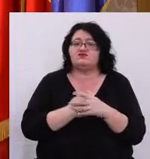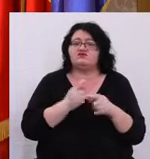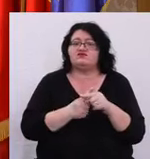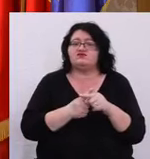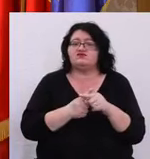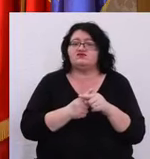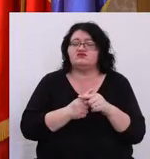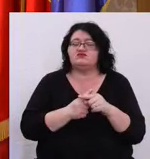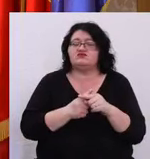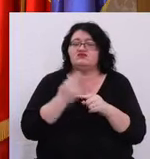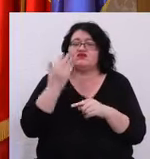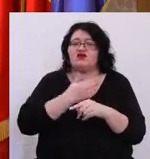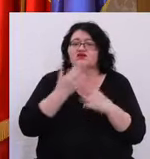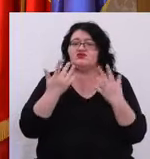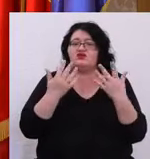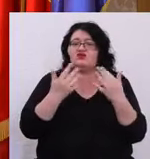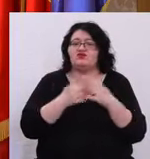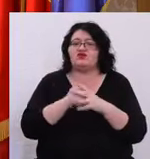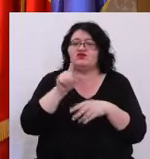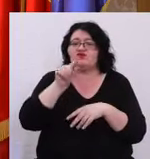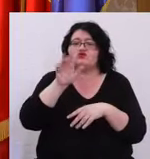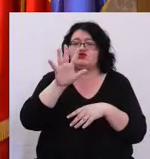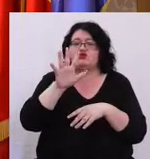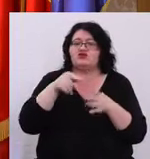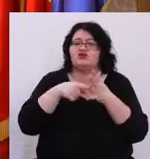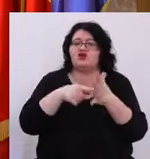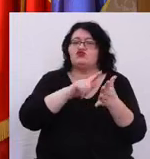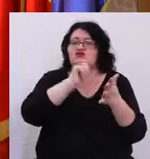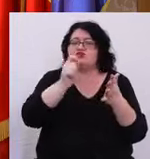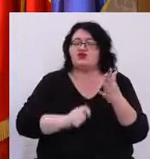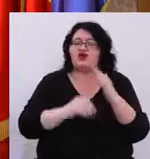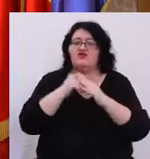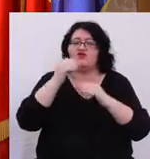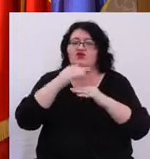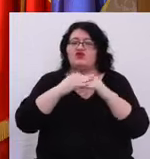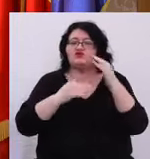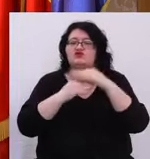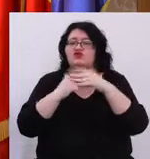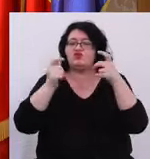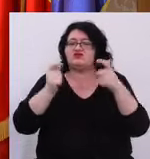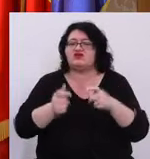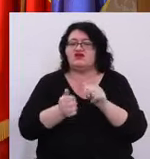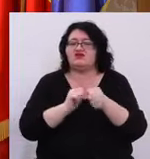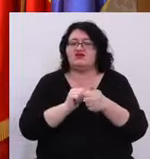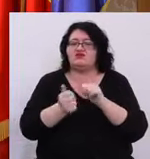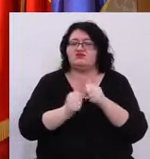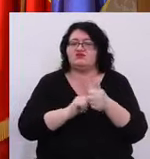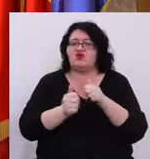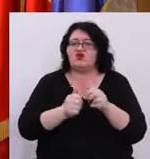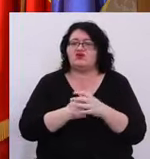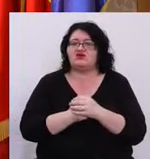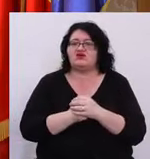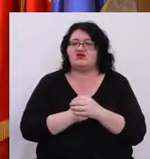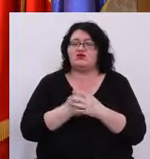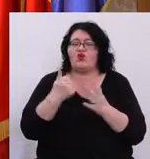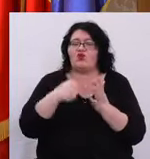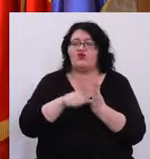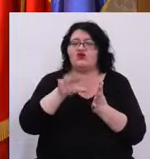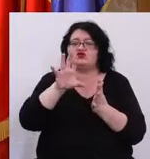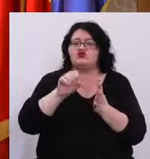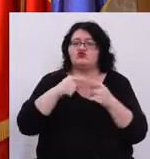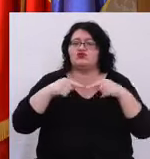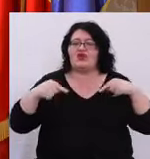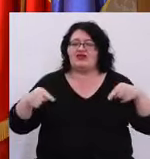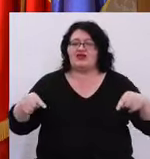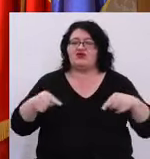Și la Școala Generală 25, prin acest proiect, vom construi o sală de 1500 de